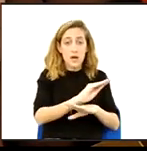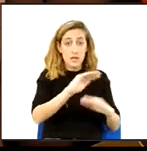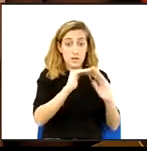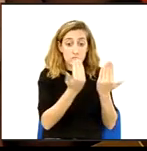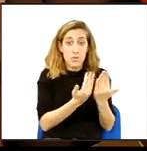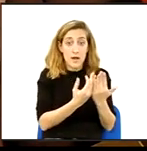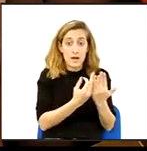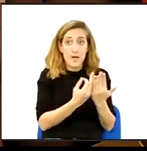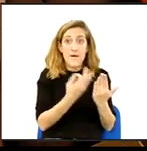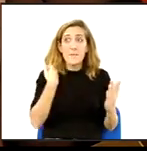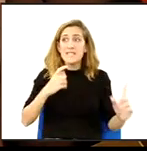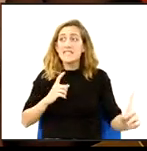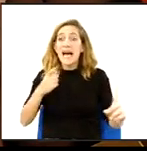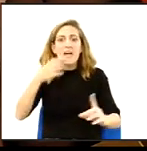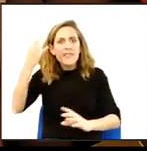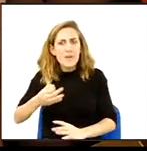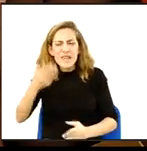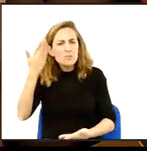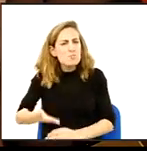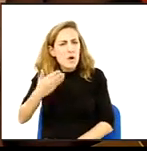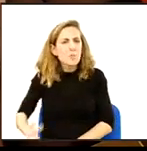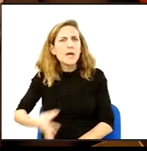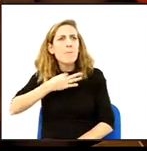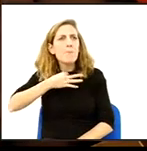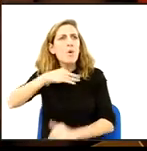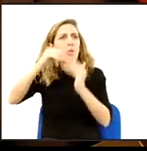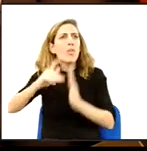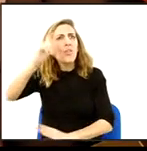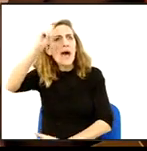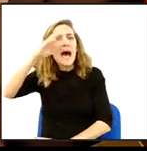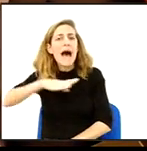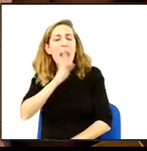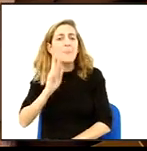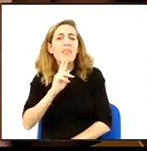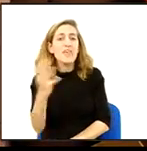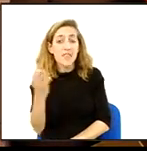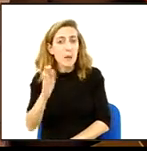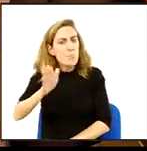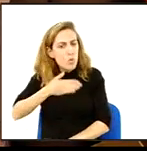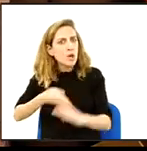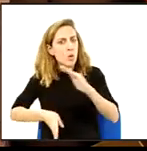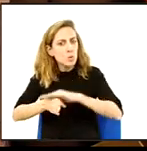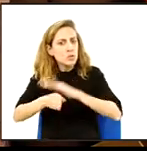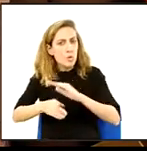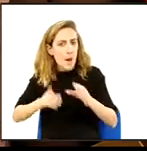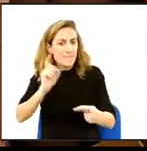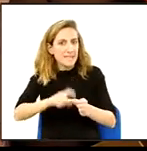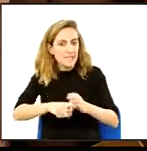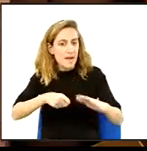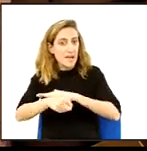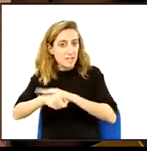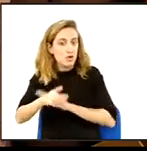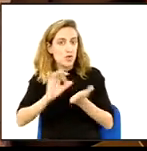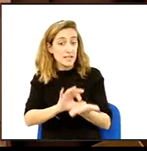les veus de les ampes i aquestes puguin continuar participant en la gestió d'aquest servei. Aquest decret que s'està